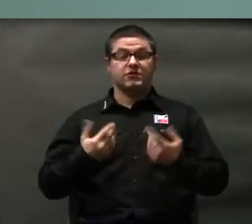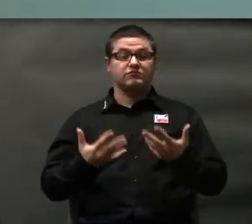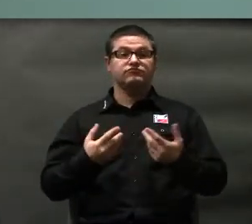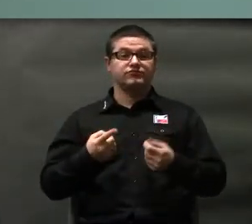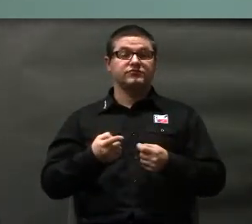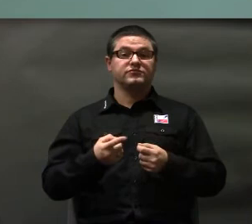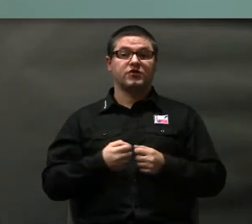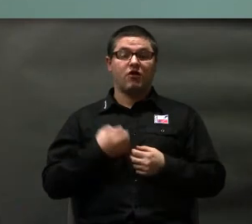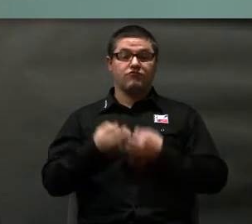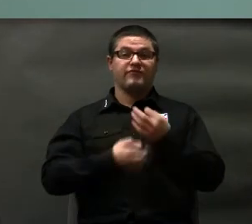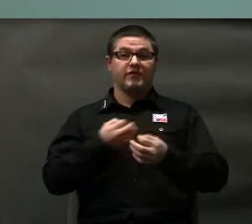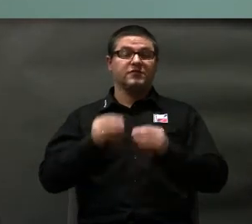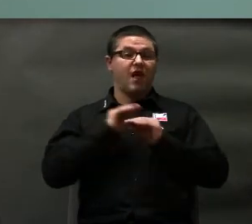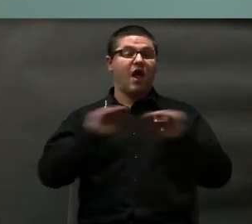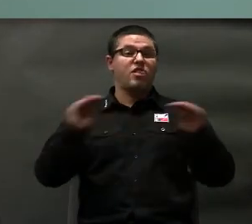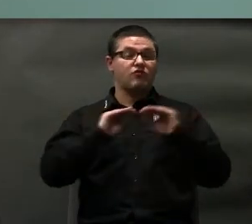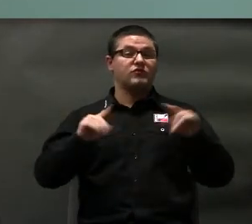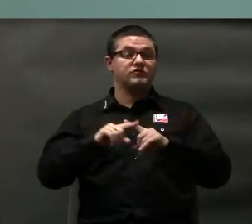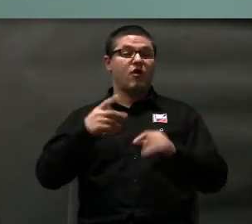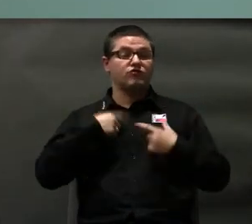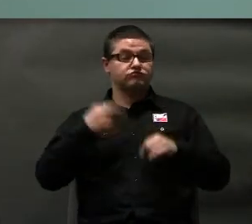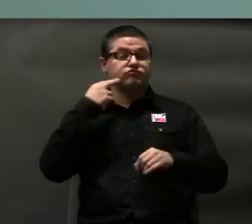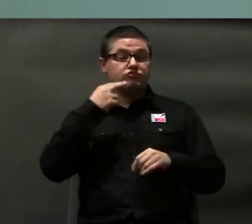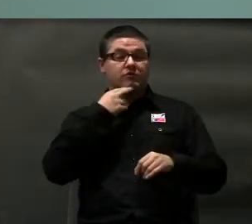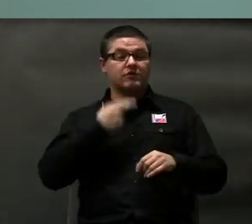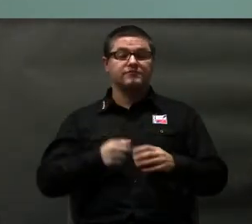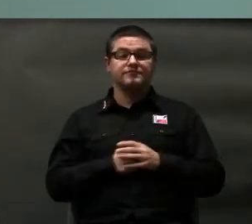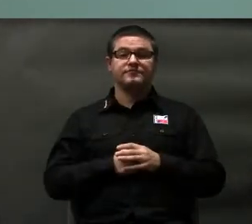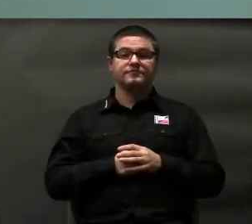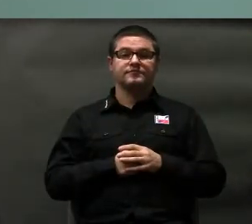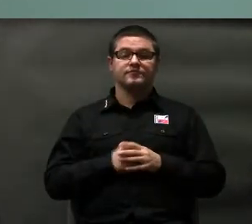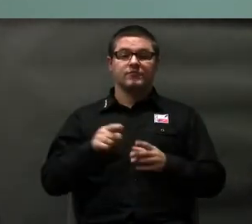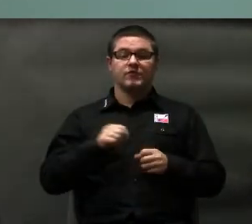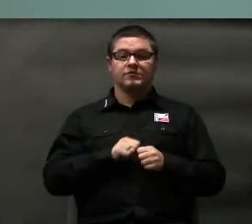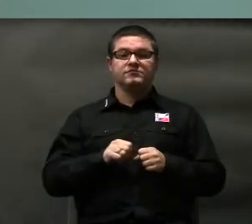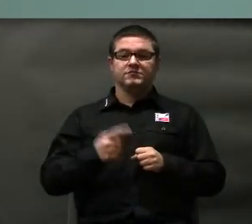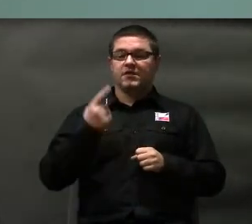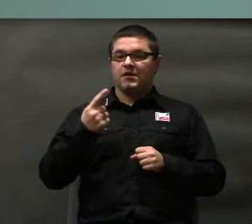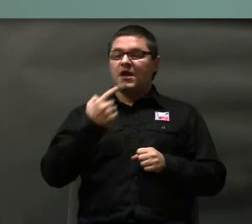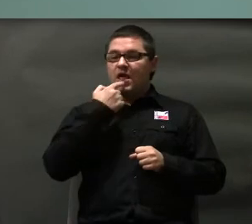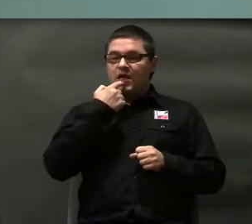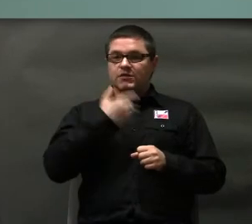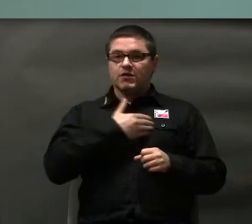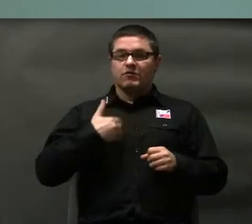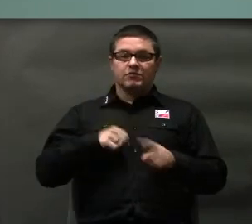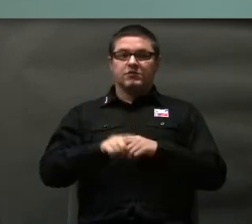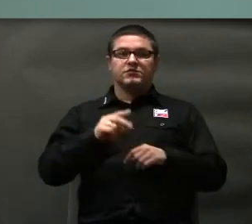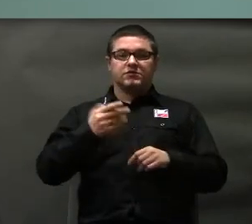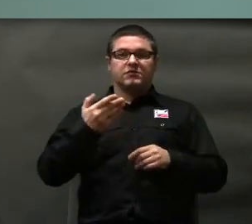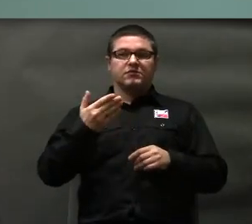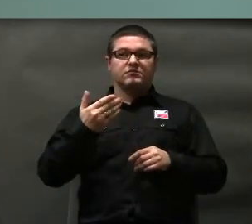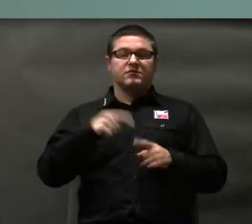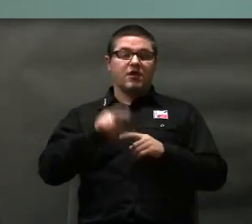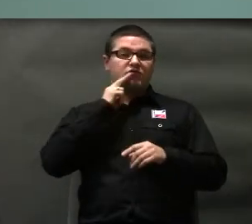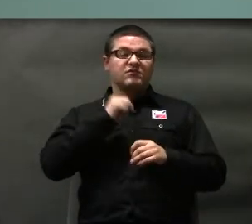kontekście edukacji osób głuchych powiedzieć. To jest tak, język polski jest dla głuchych językiem